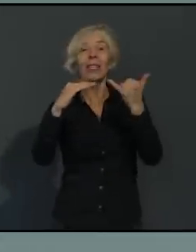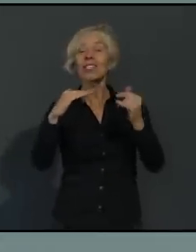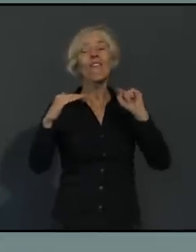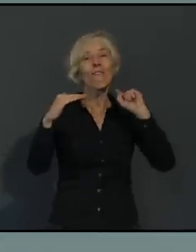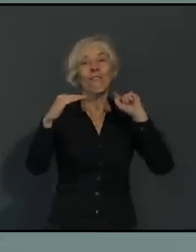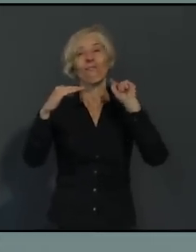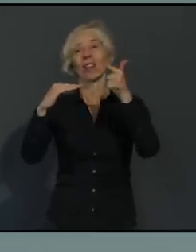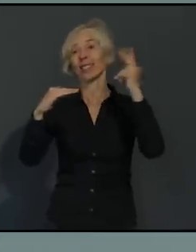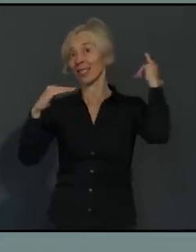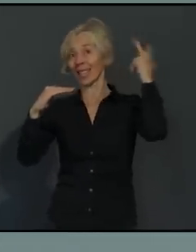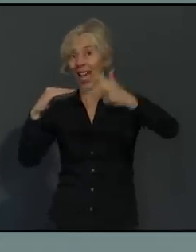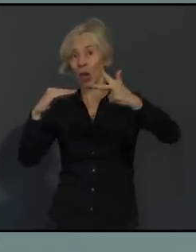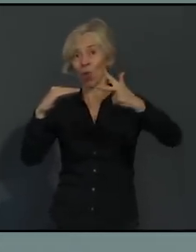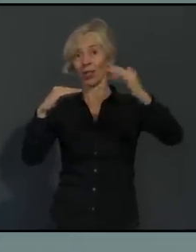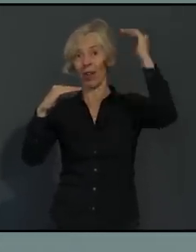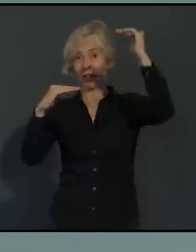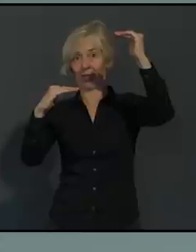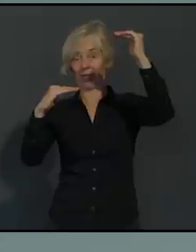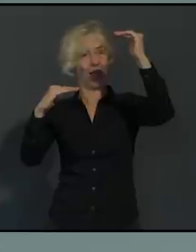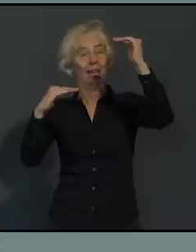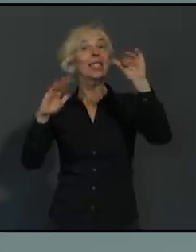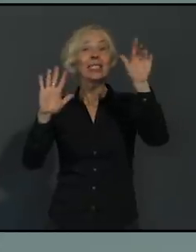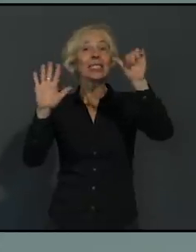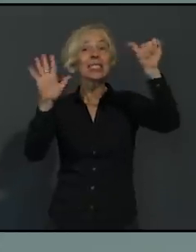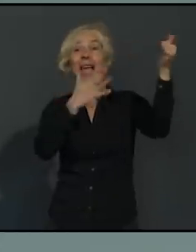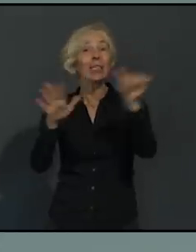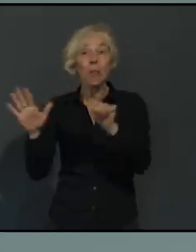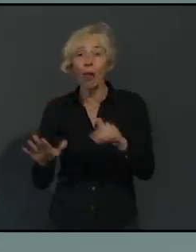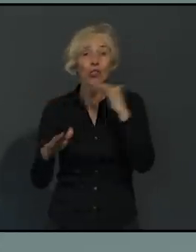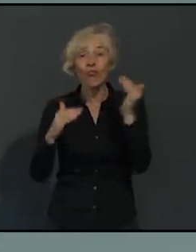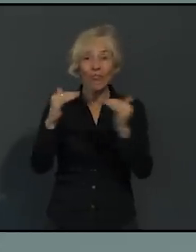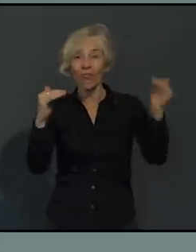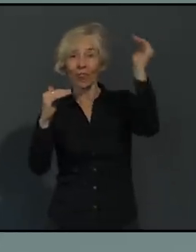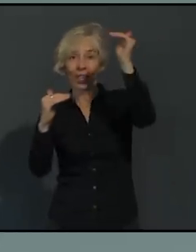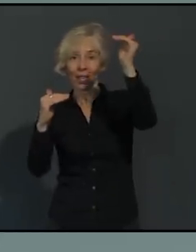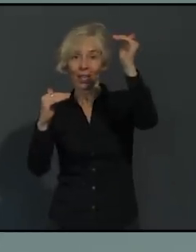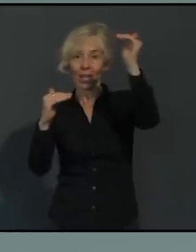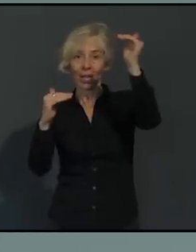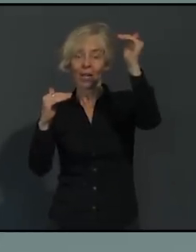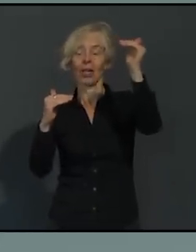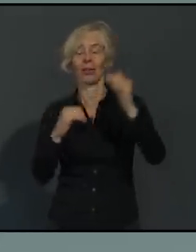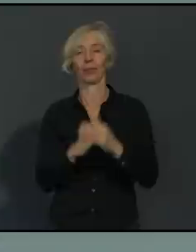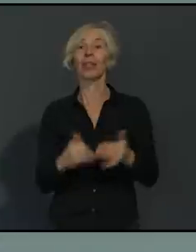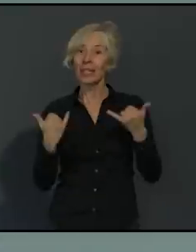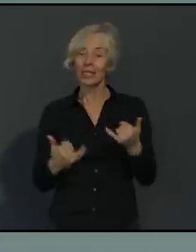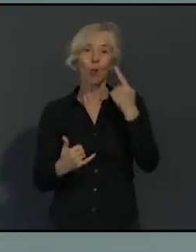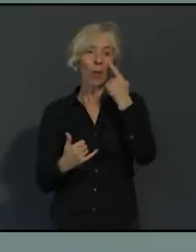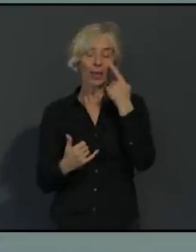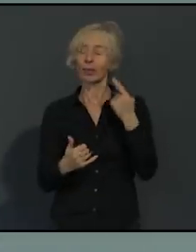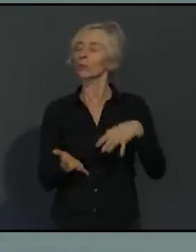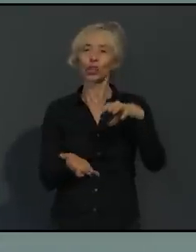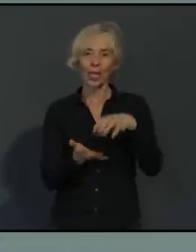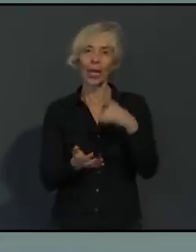RKI mit der Politik entsprechend ausgearbeitet worden ist. Wir sind in Augsburg nach wie vor Hotspot. Wir